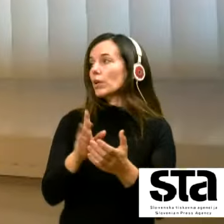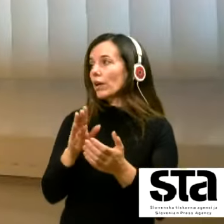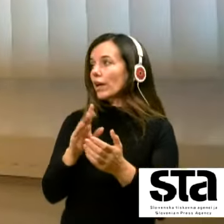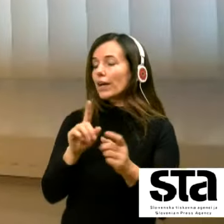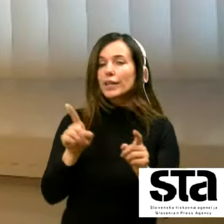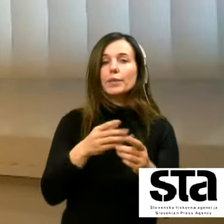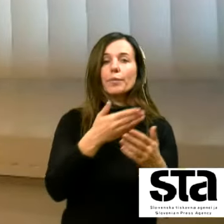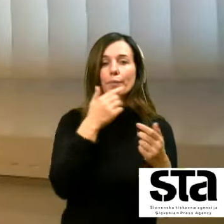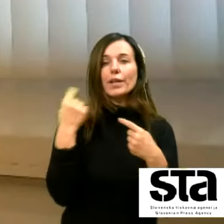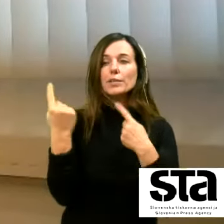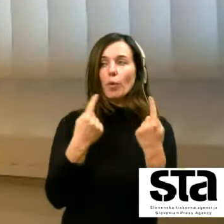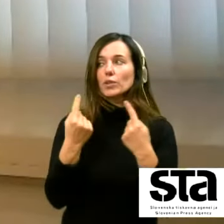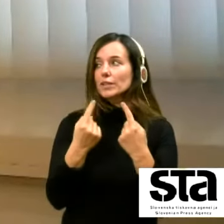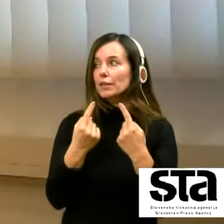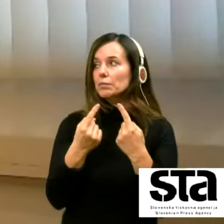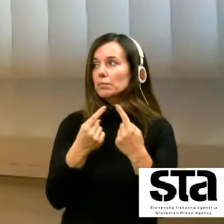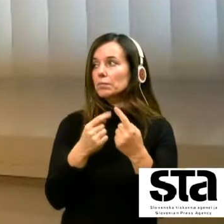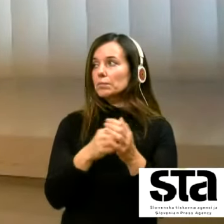to je pa na kratko